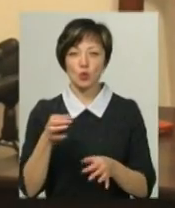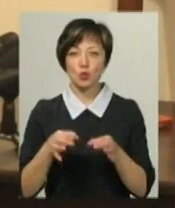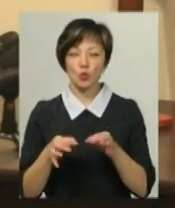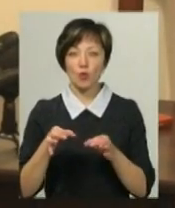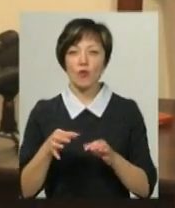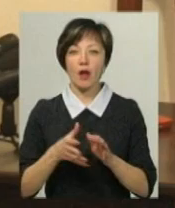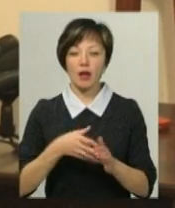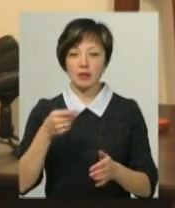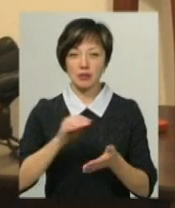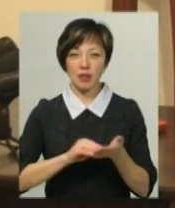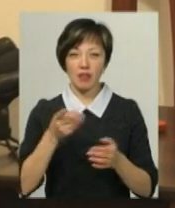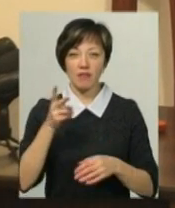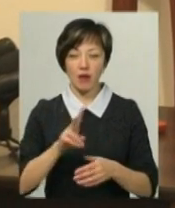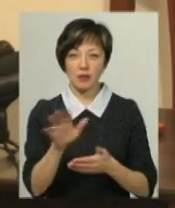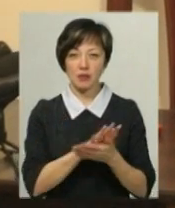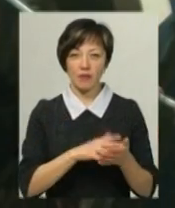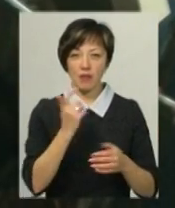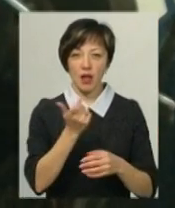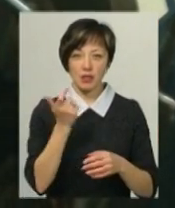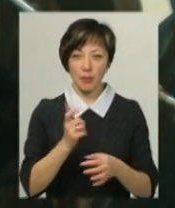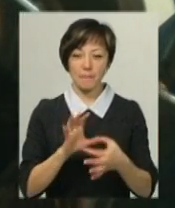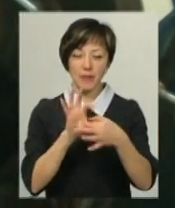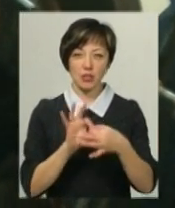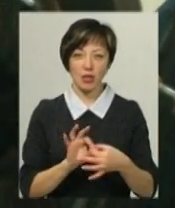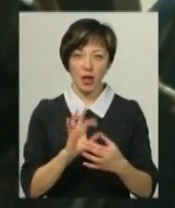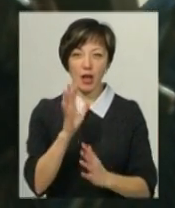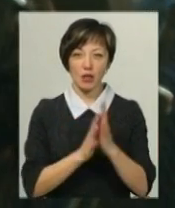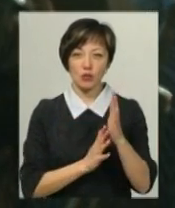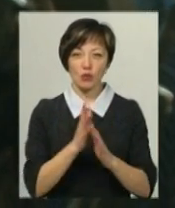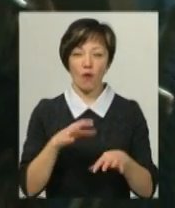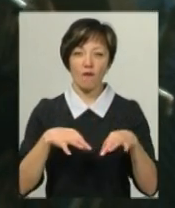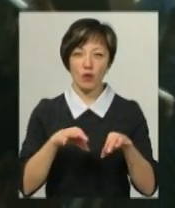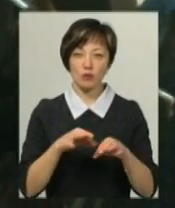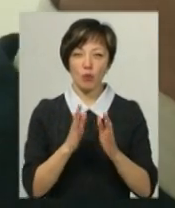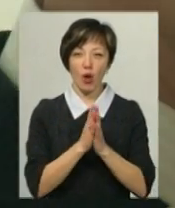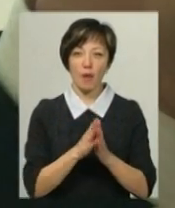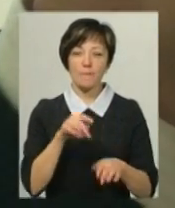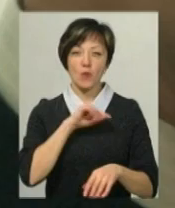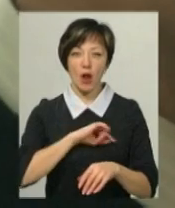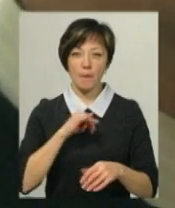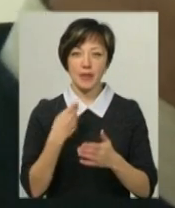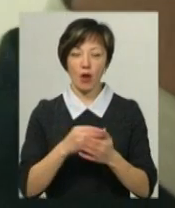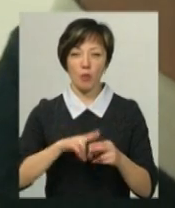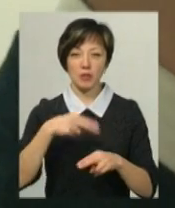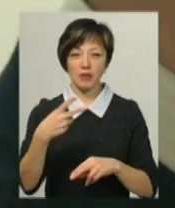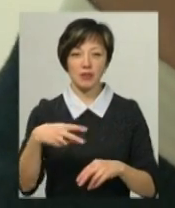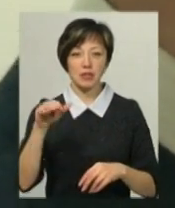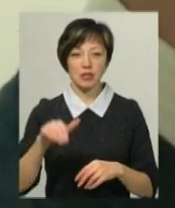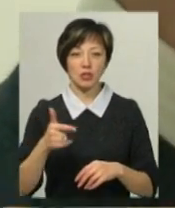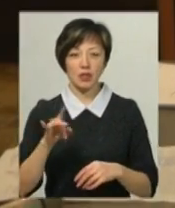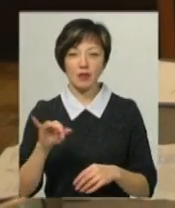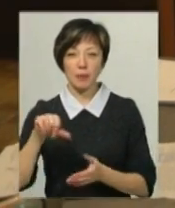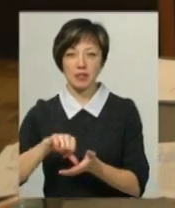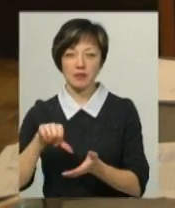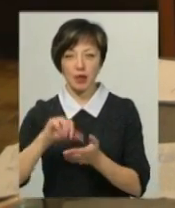канцелярії надійшли два цивільних позова від власника причепу лісовозу із проханням моральної та матеріальної компенсації у розмірі 20 тисяч гривень та